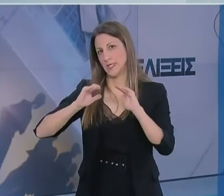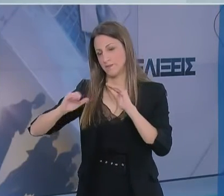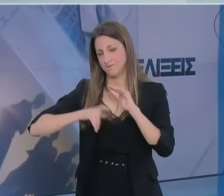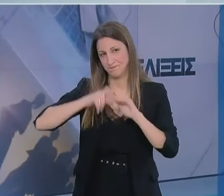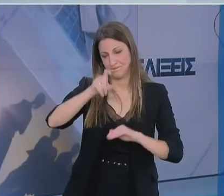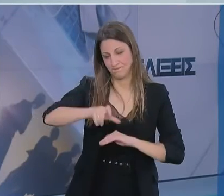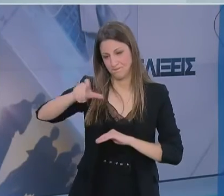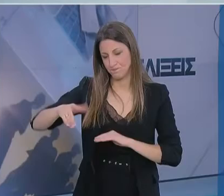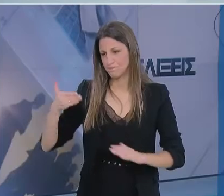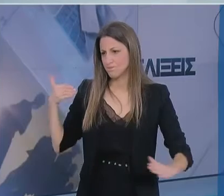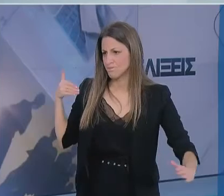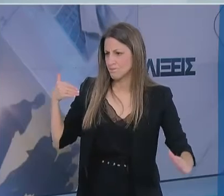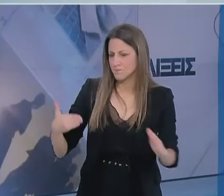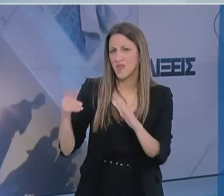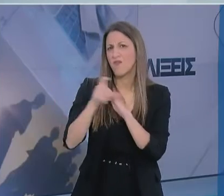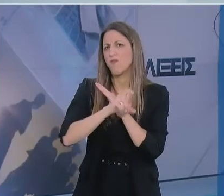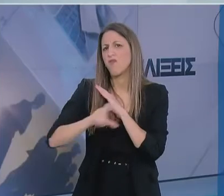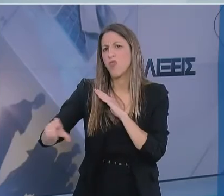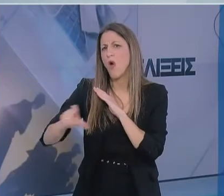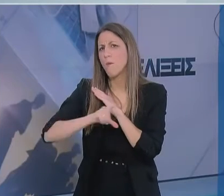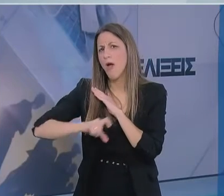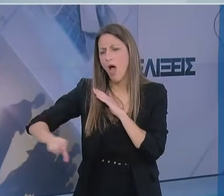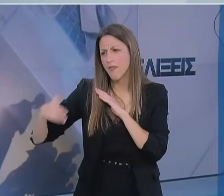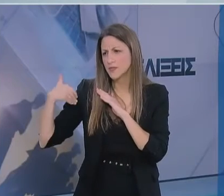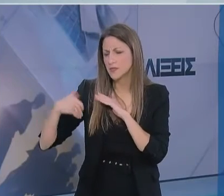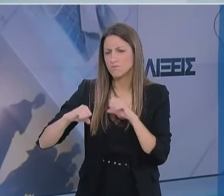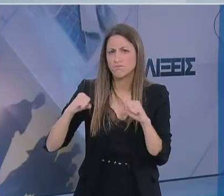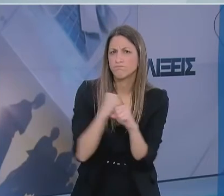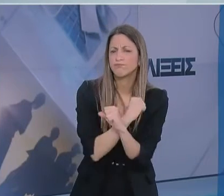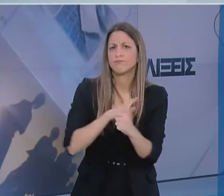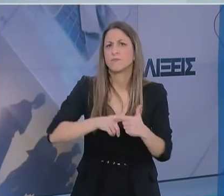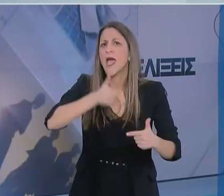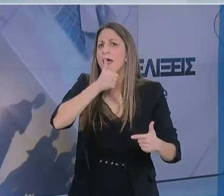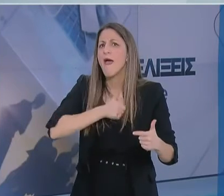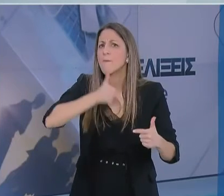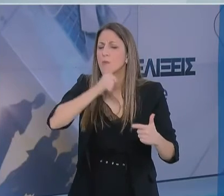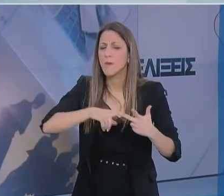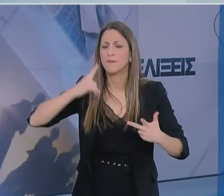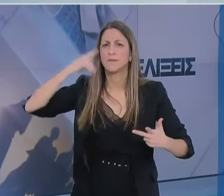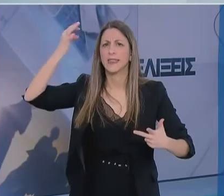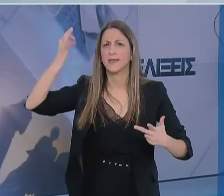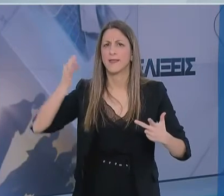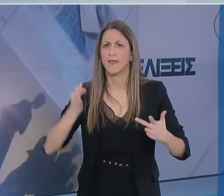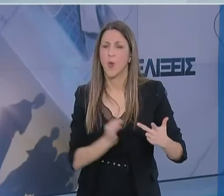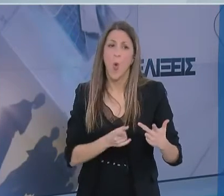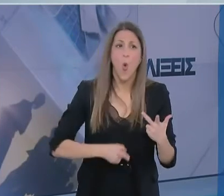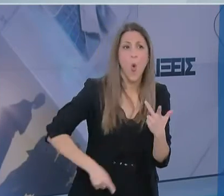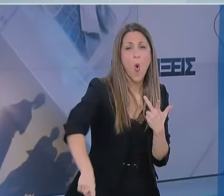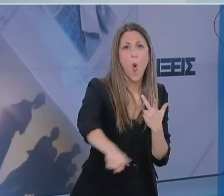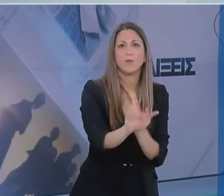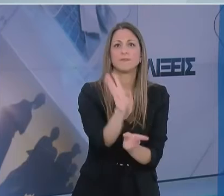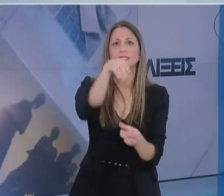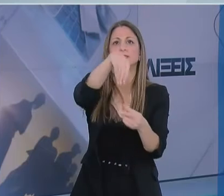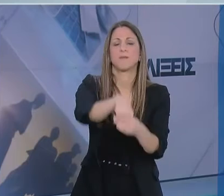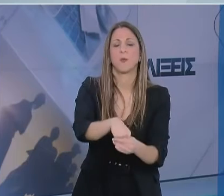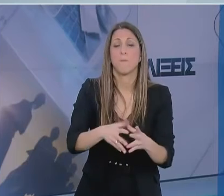τελευταίες εβδομάδες με περισσή πρωτόγνωρη επιμονή υπομονή με συνέπεια καρτερικά συμμετέχουμε όλοι σε μια